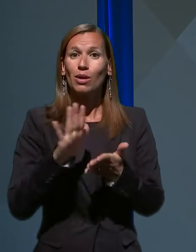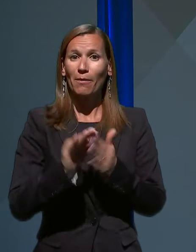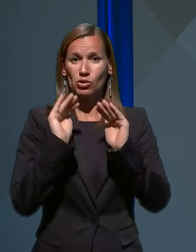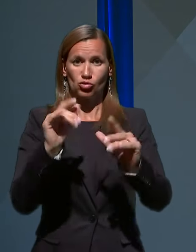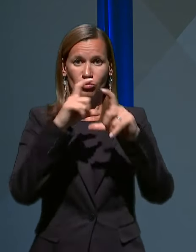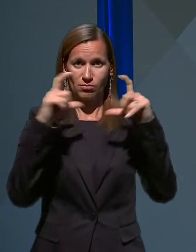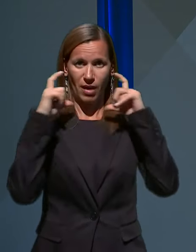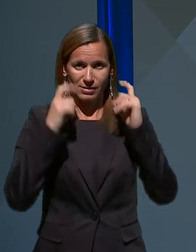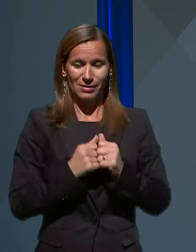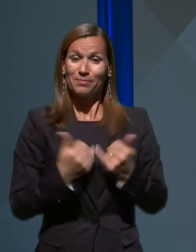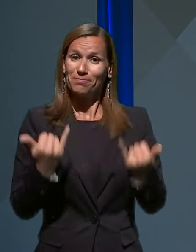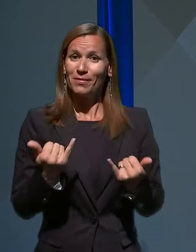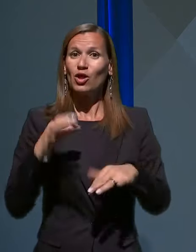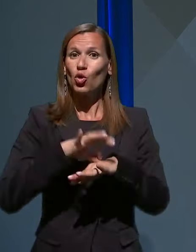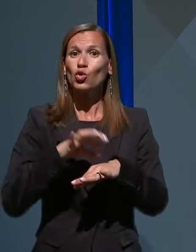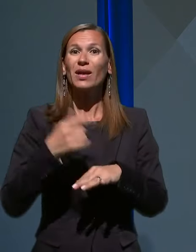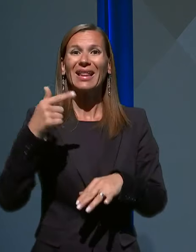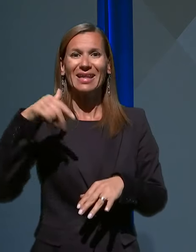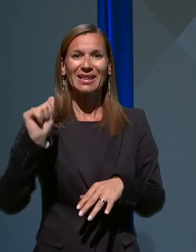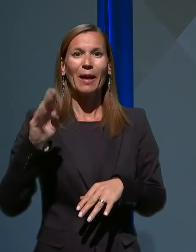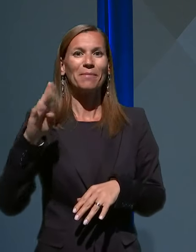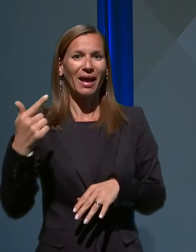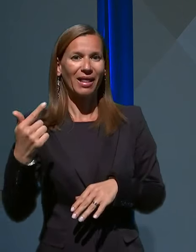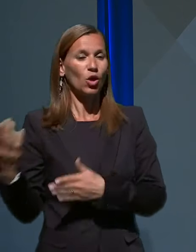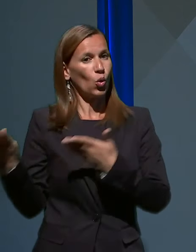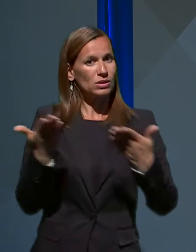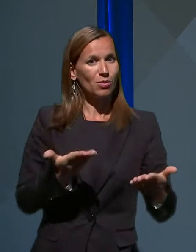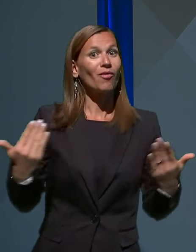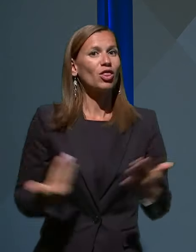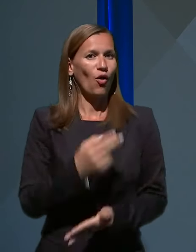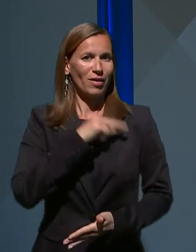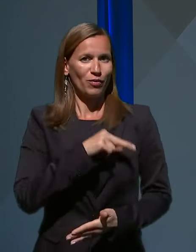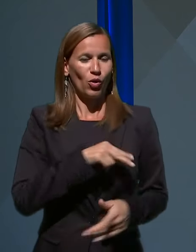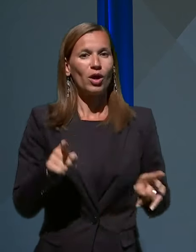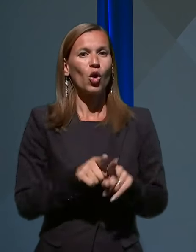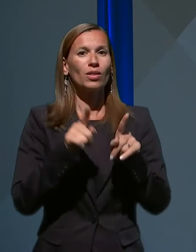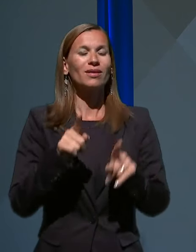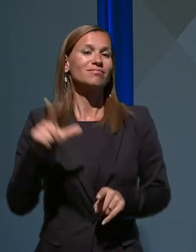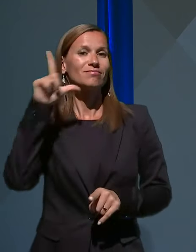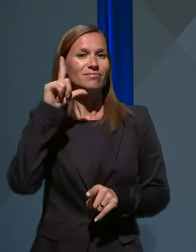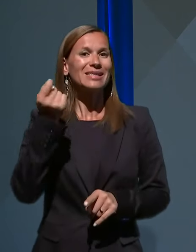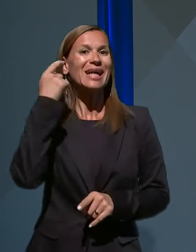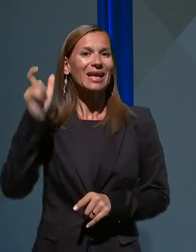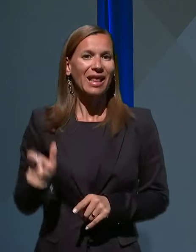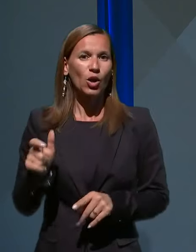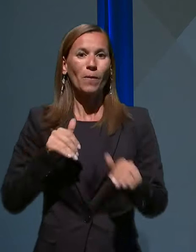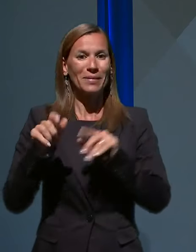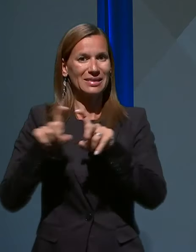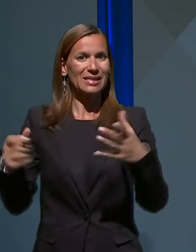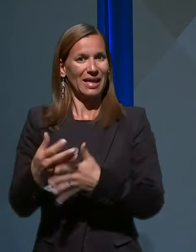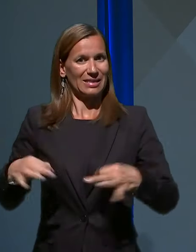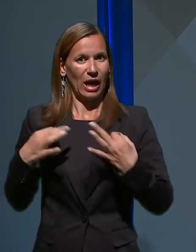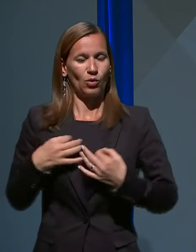dr. Tino Bregand gostimo v novi vlogi kot državno sekretarko Ministrstva za zdravje. Najprej